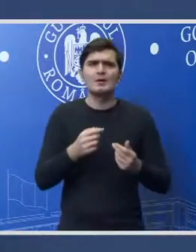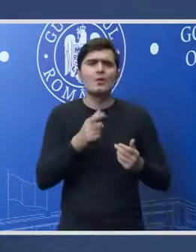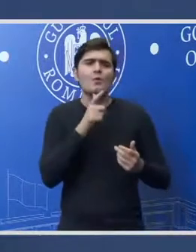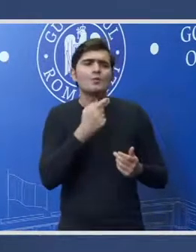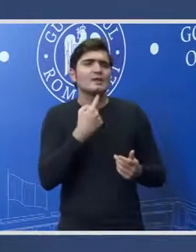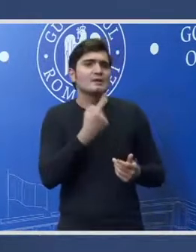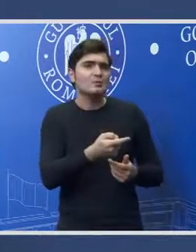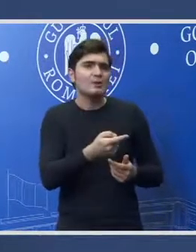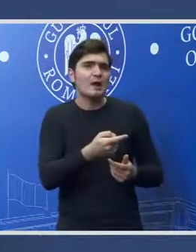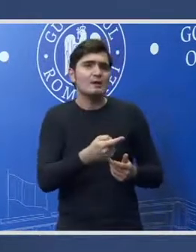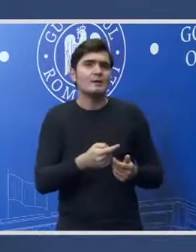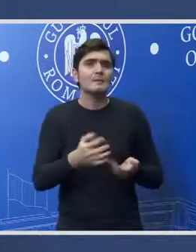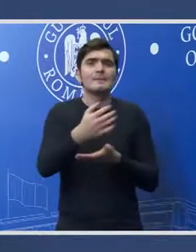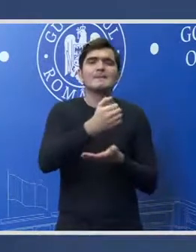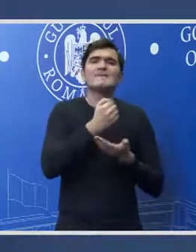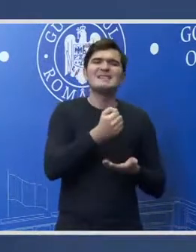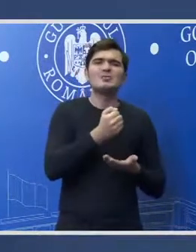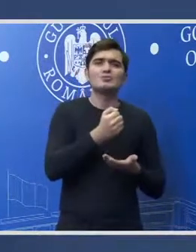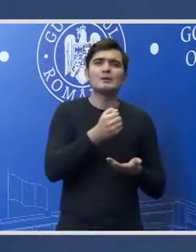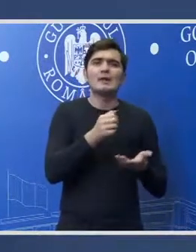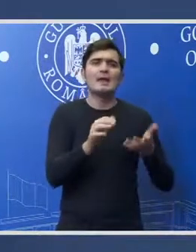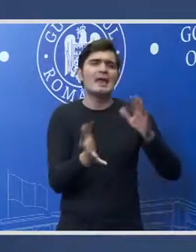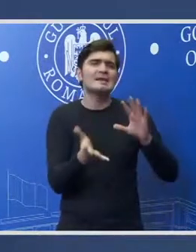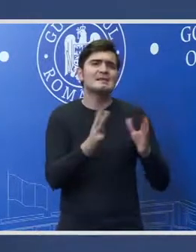veniturile estimate